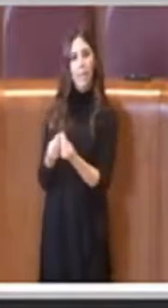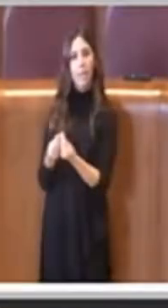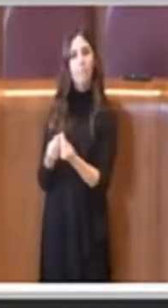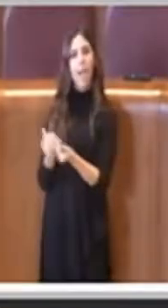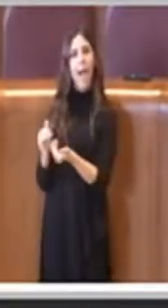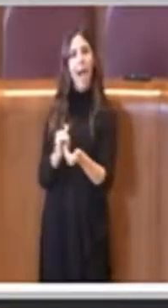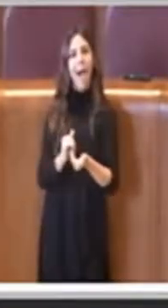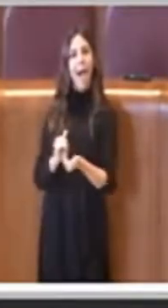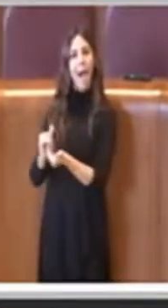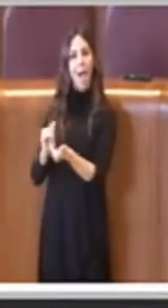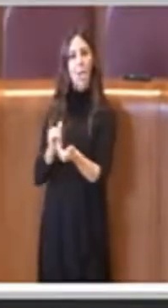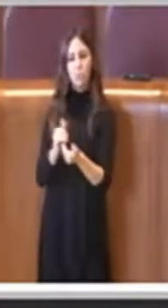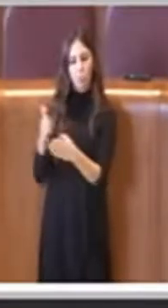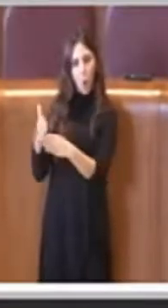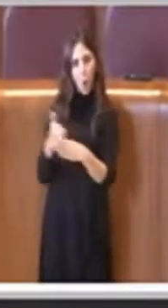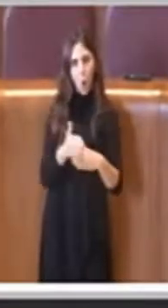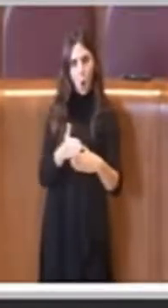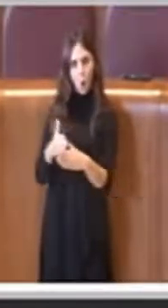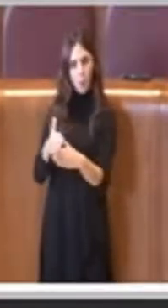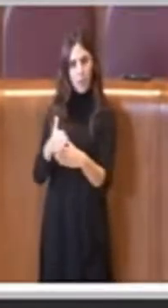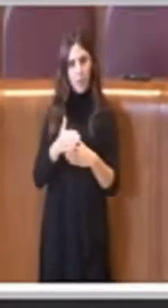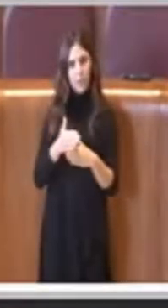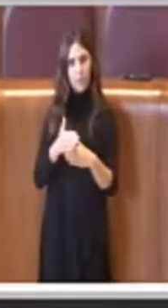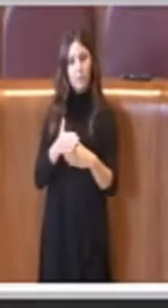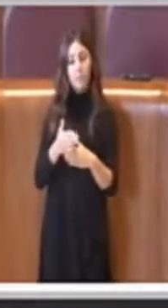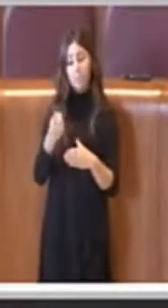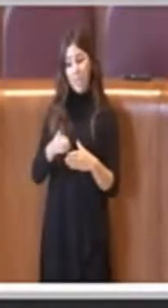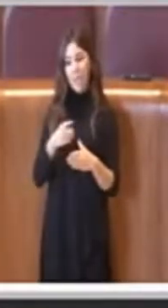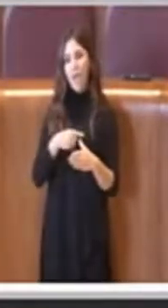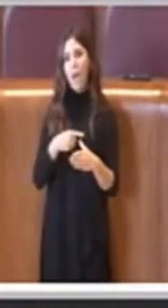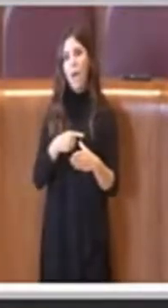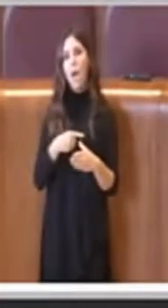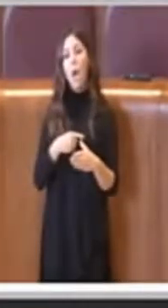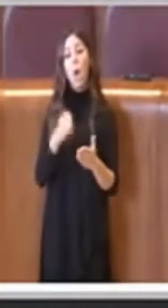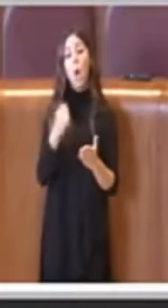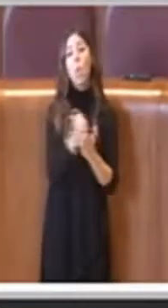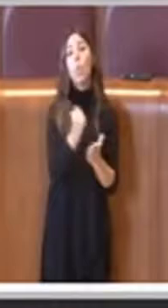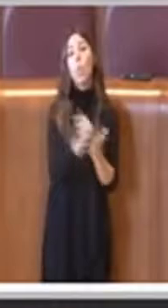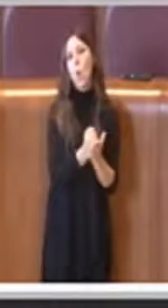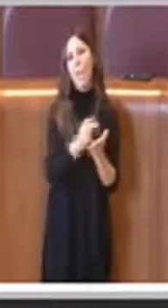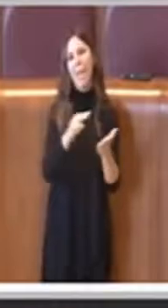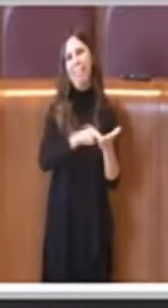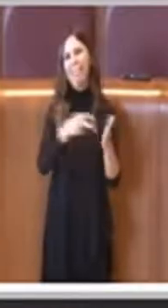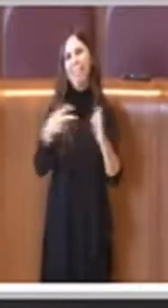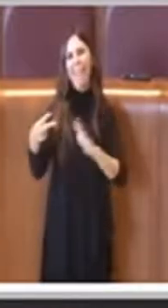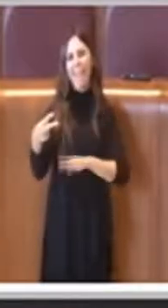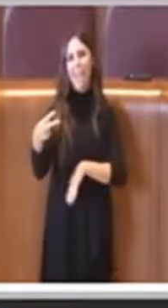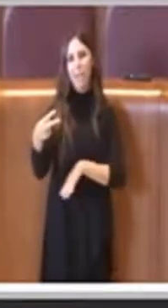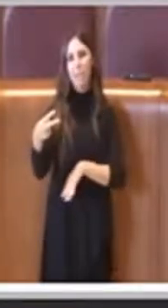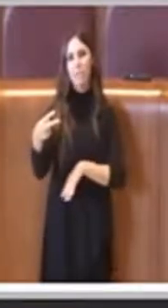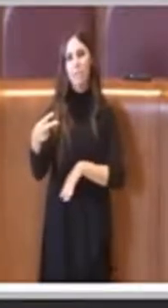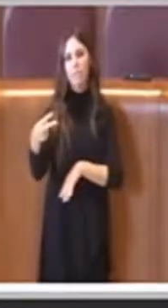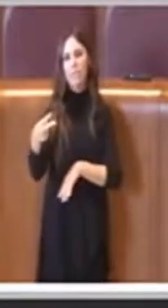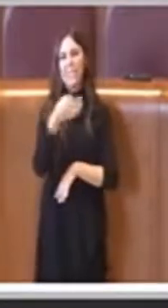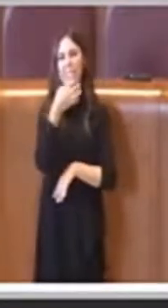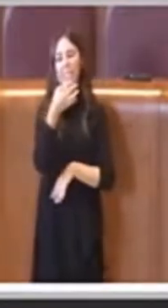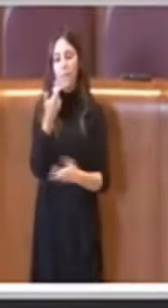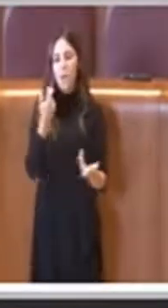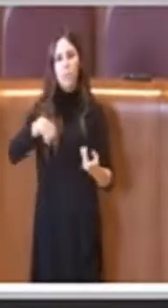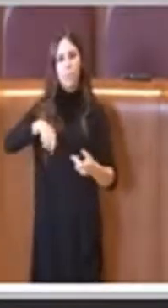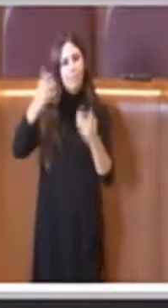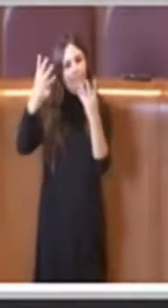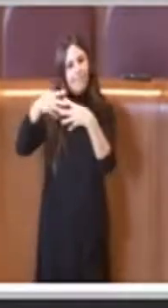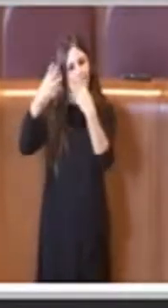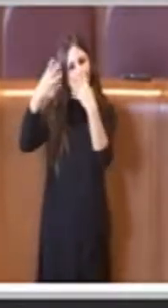ma sappiamo bene che questo è un documento molto tecnico, nel senso che noi avevamo ragionato di